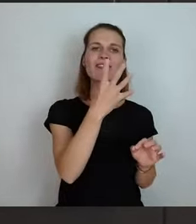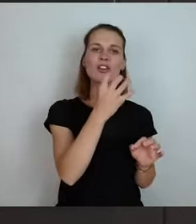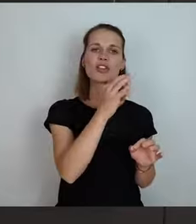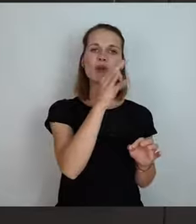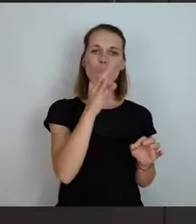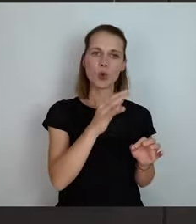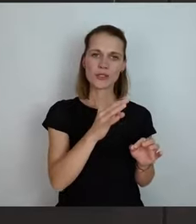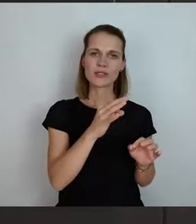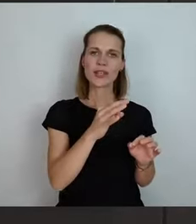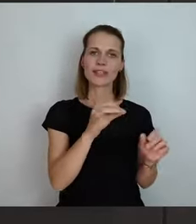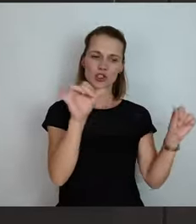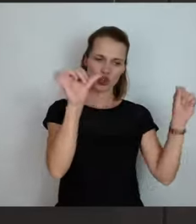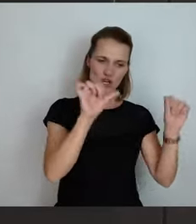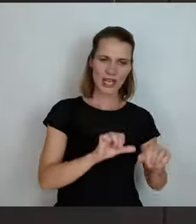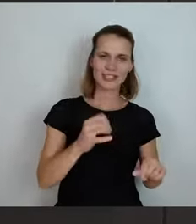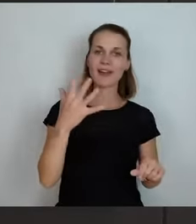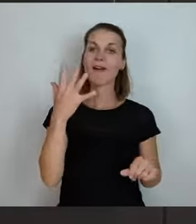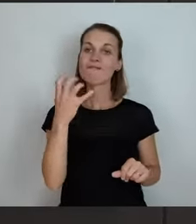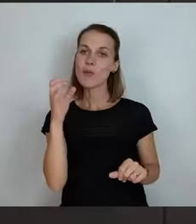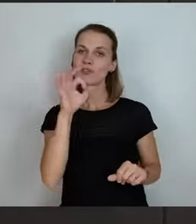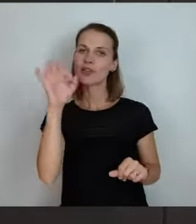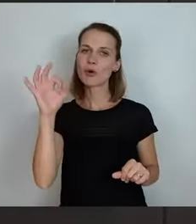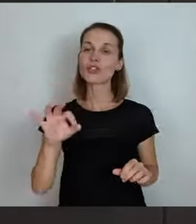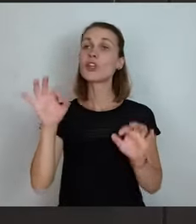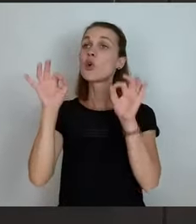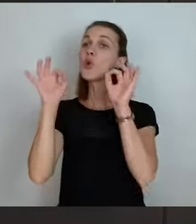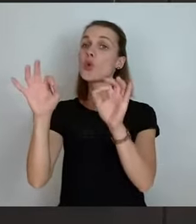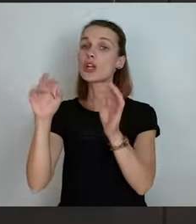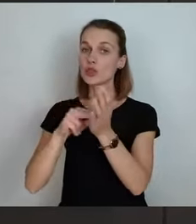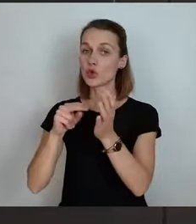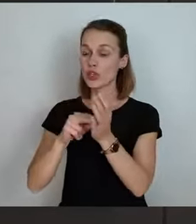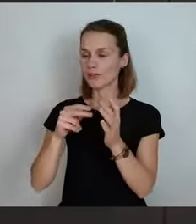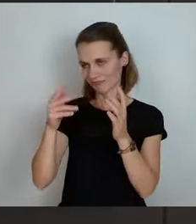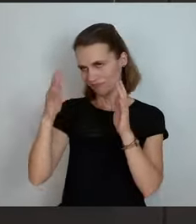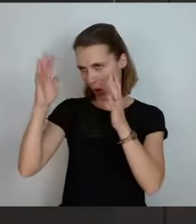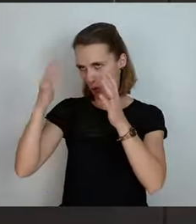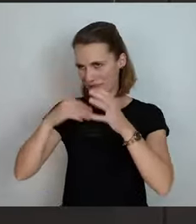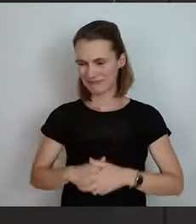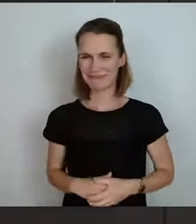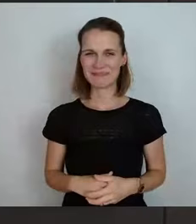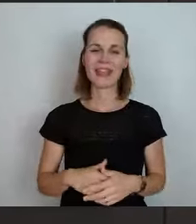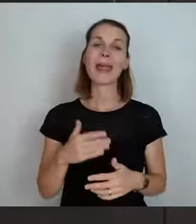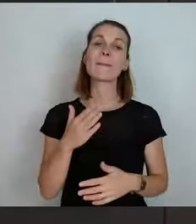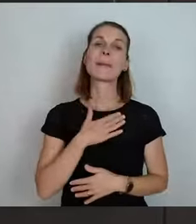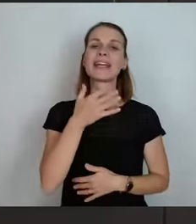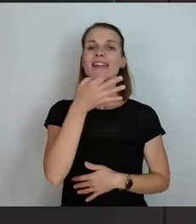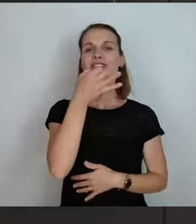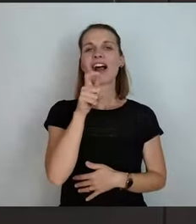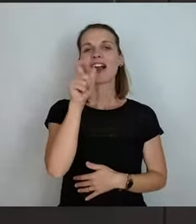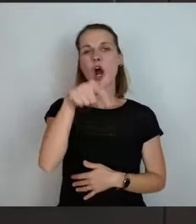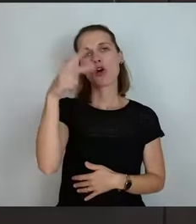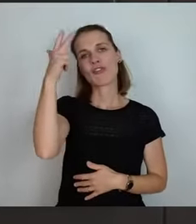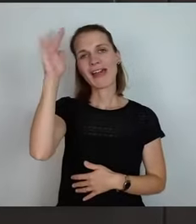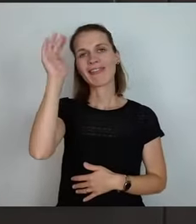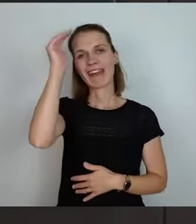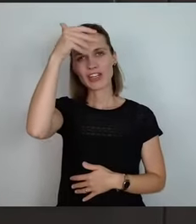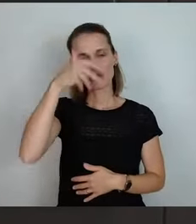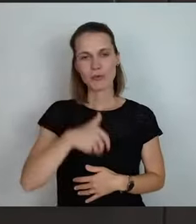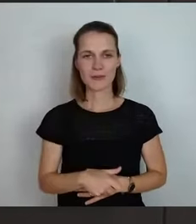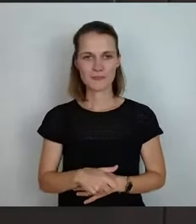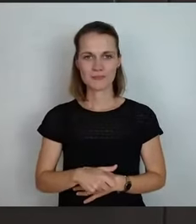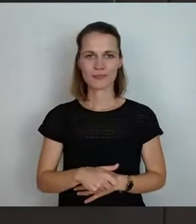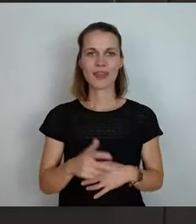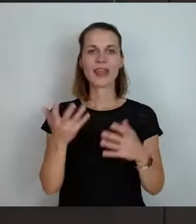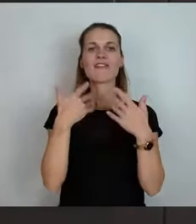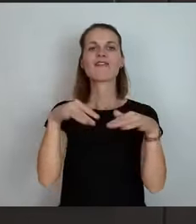sehr geschickt ausgedrückt. Ja, meine Frage an Herrn Ministerpräsident, was hat denn der Freistaat